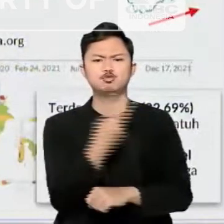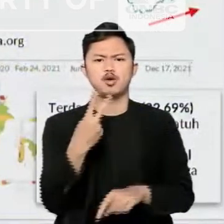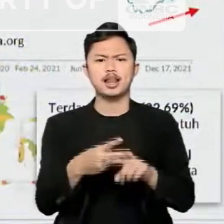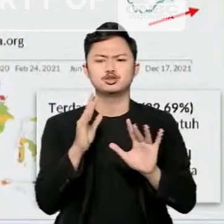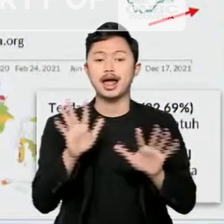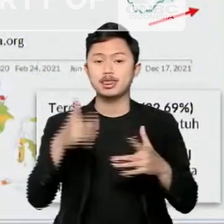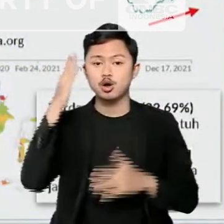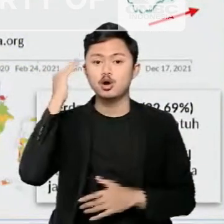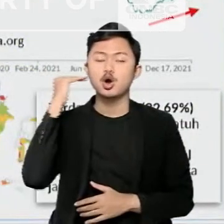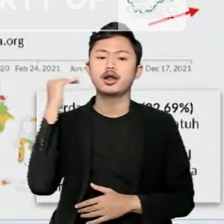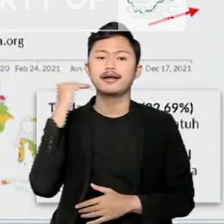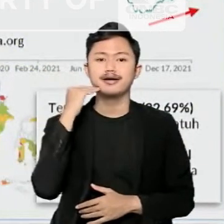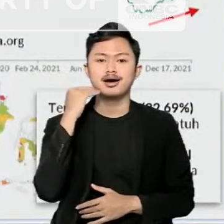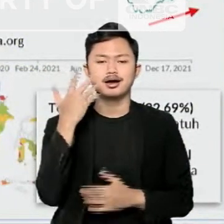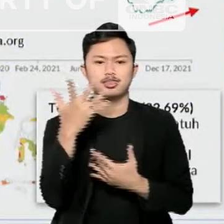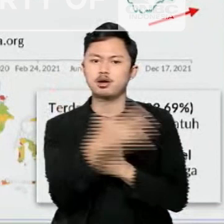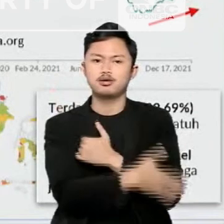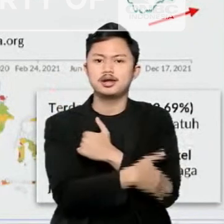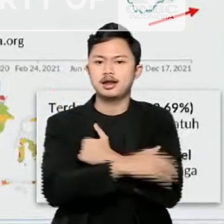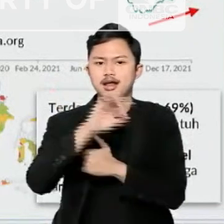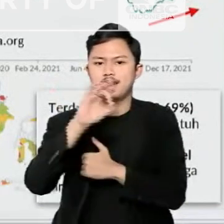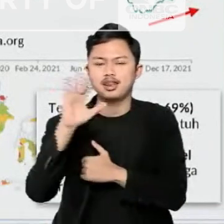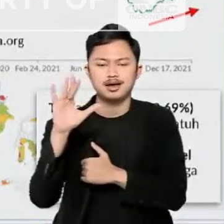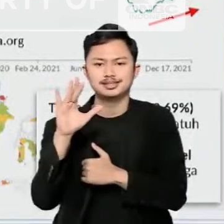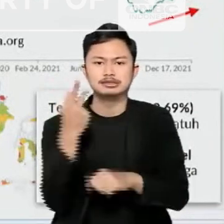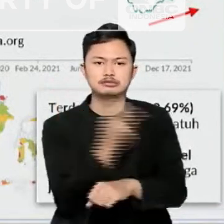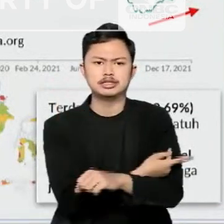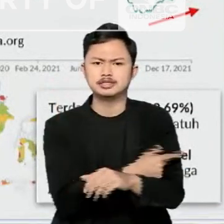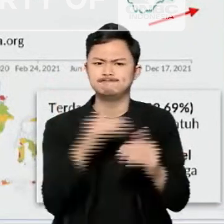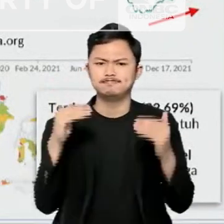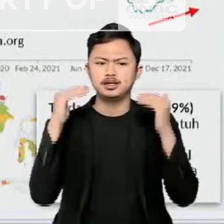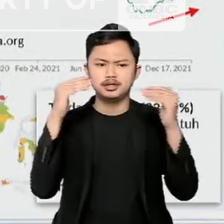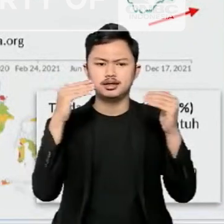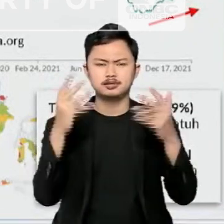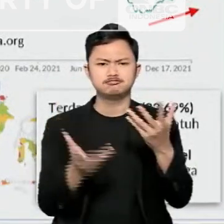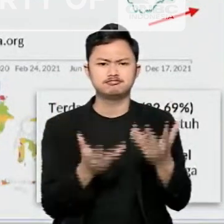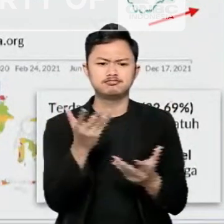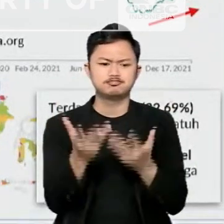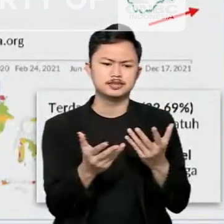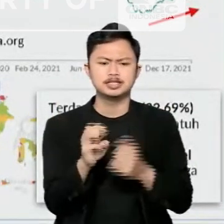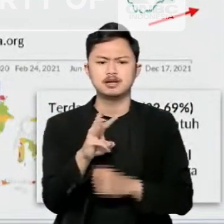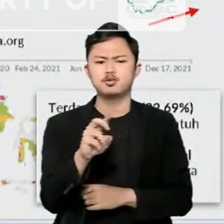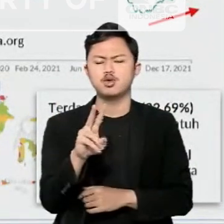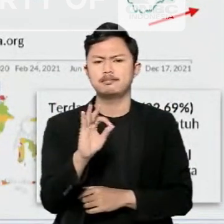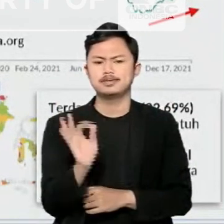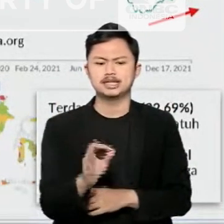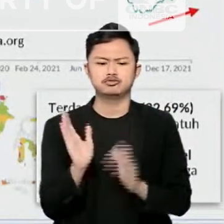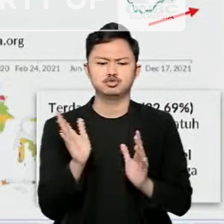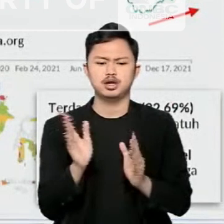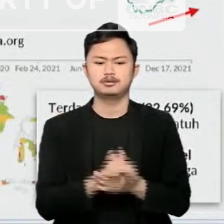Bahkan Korea Selatan, negara tetangga dengan cakupan vaksin yang sangat tinggi, mencapai 92 persen.